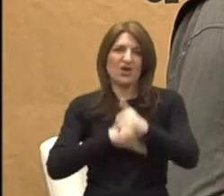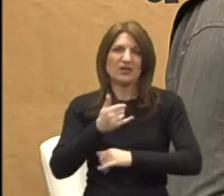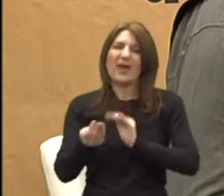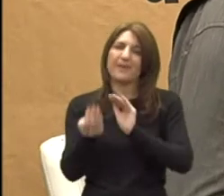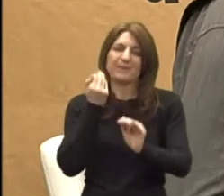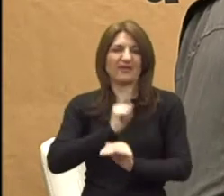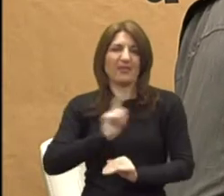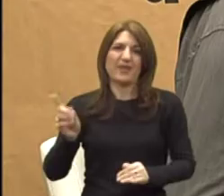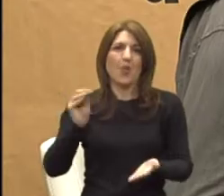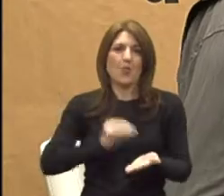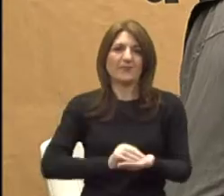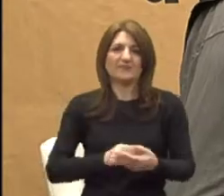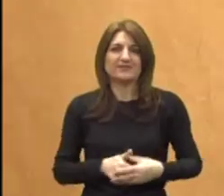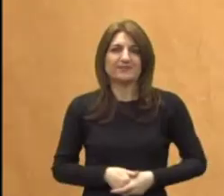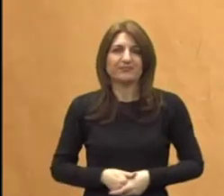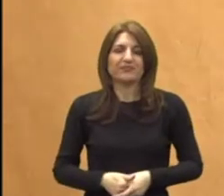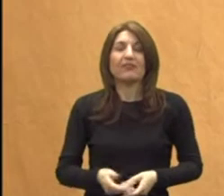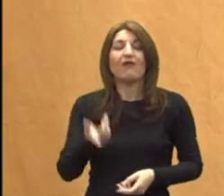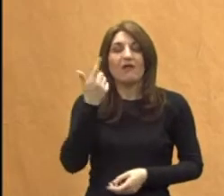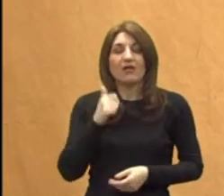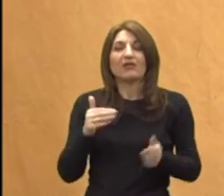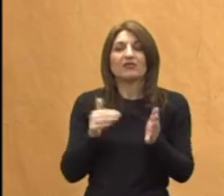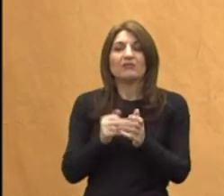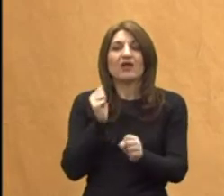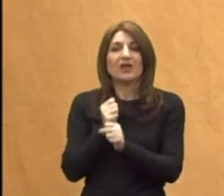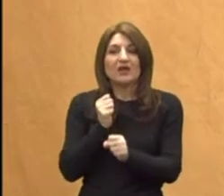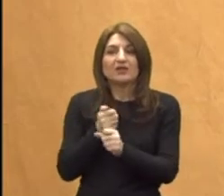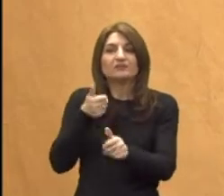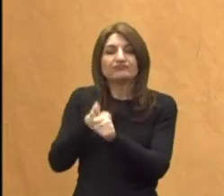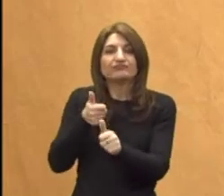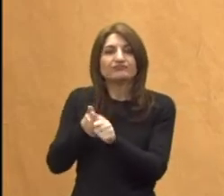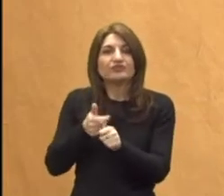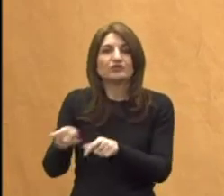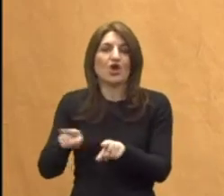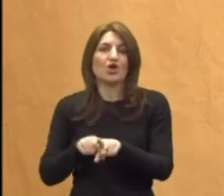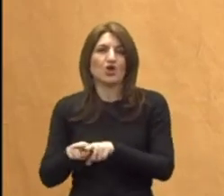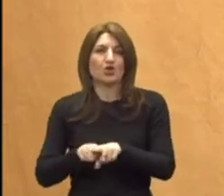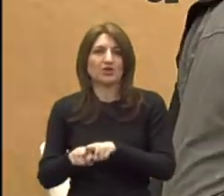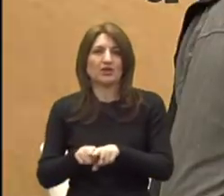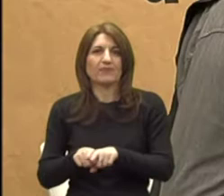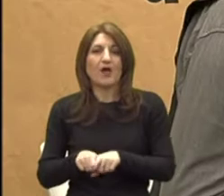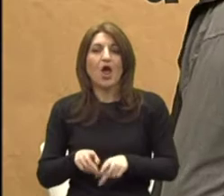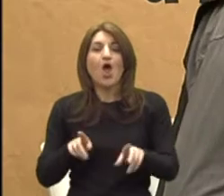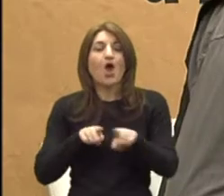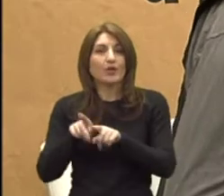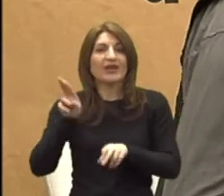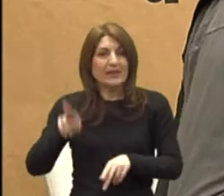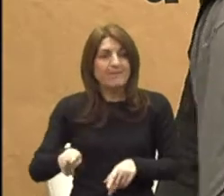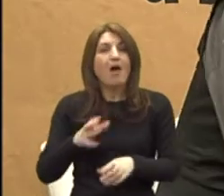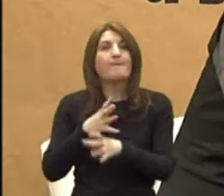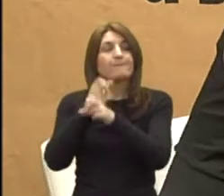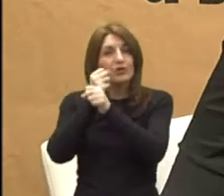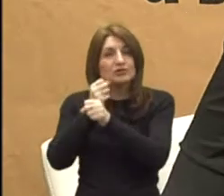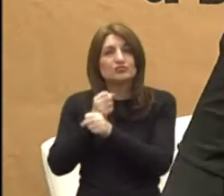Ali treba raditi se roditeljima. naravno, roditelj mora biti i ima tu podršku koja je potrebna da bi